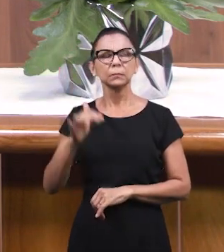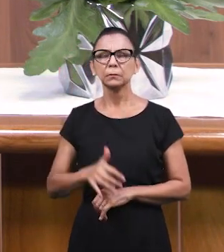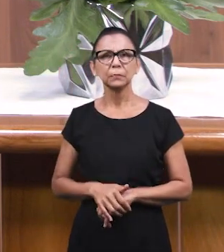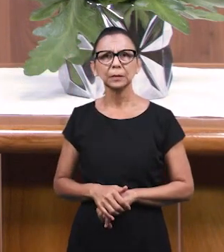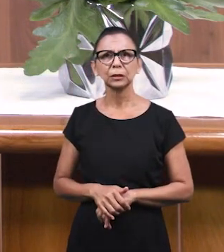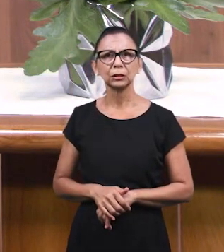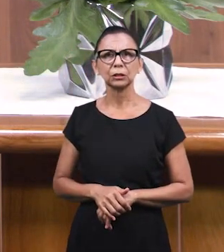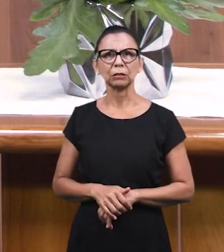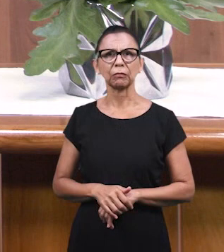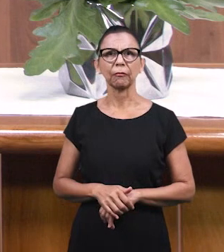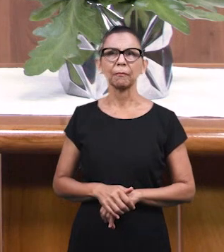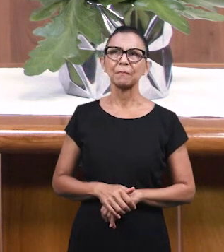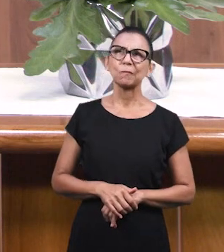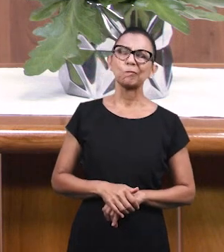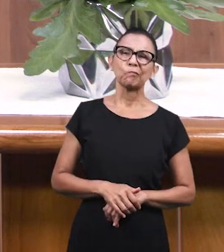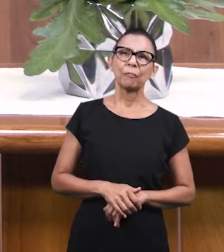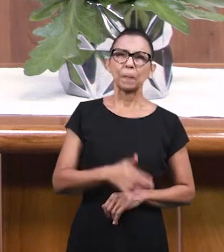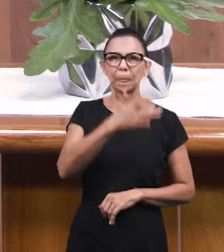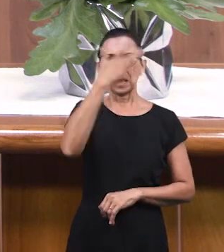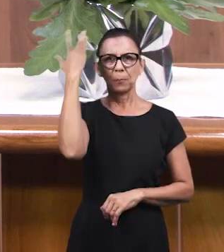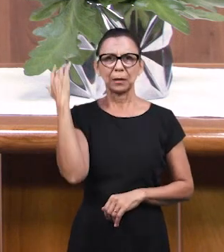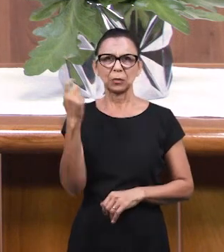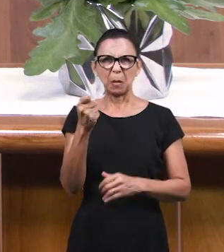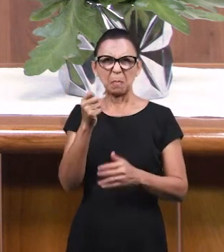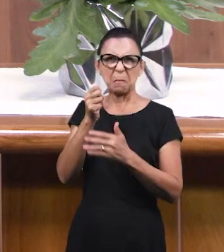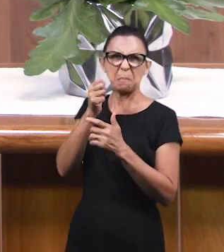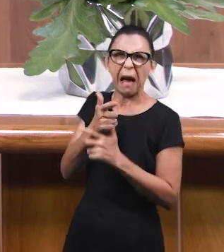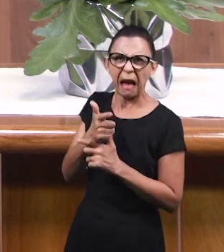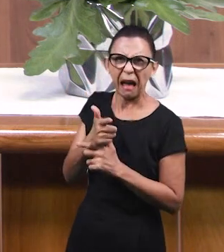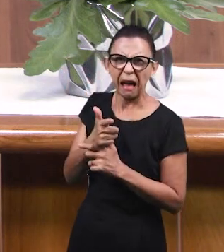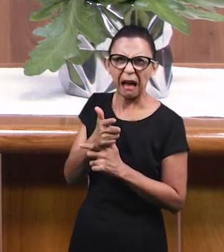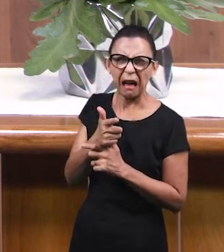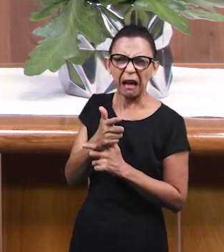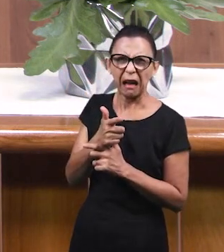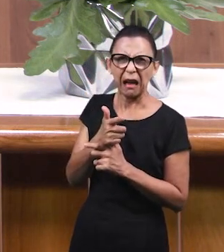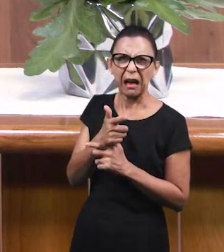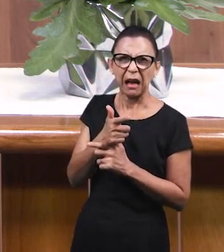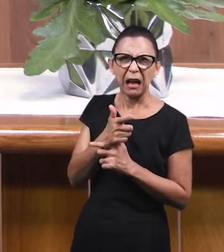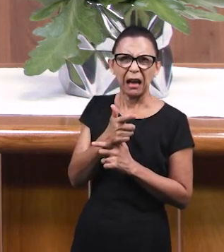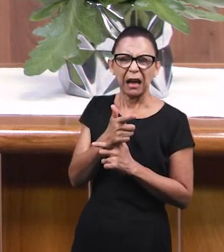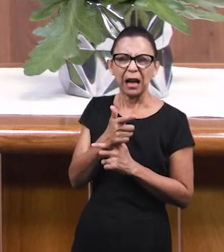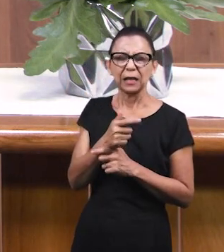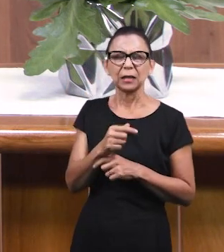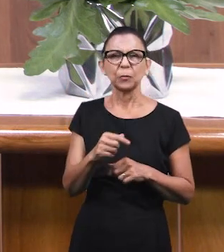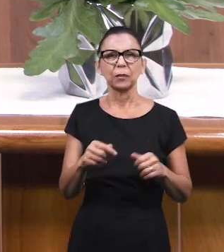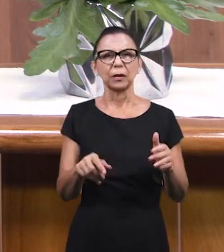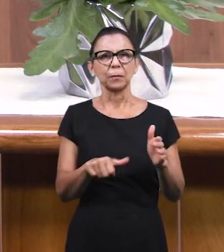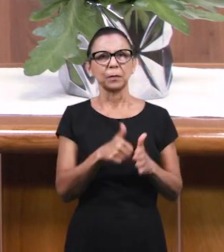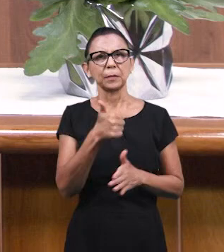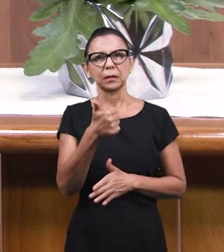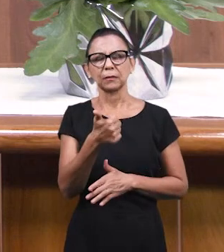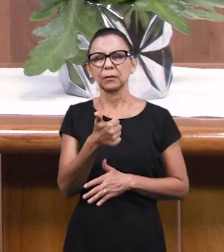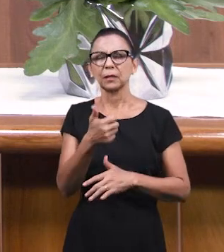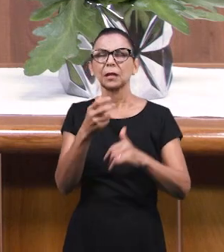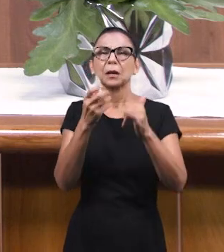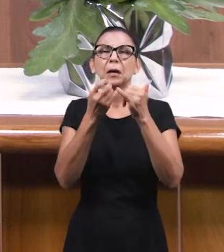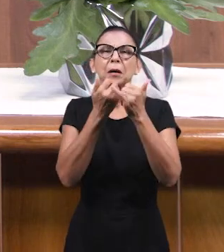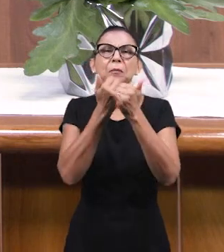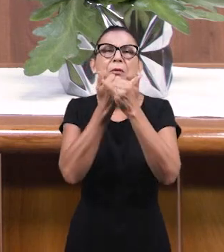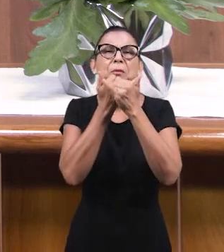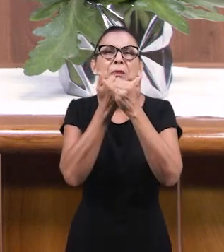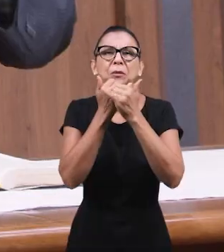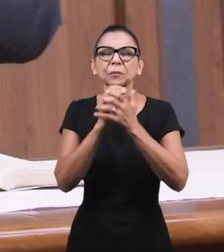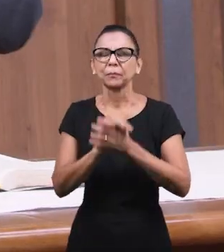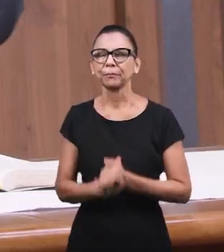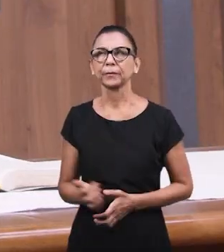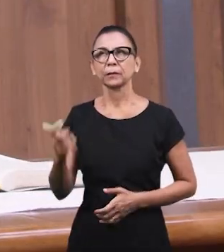Представьте, кто-то что-то против тебя делает. И потом приходит, просит прощения. Ты говоришь, хорошо,